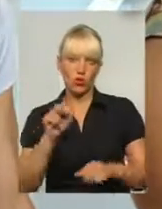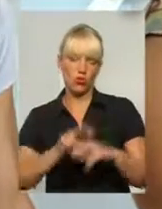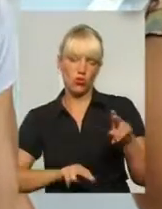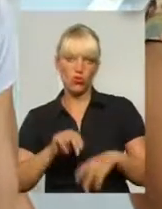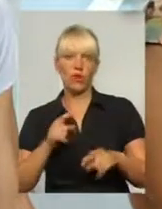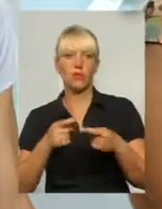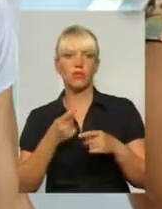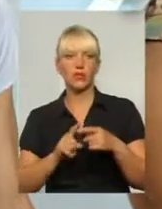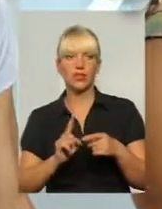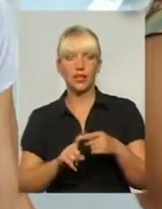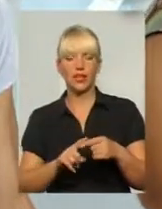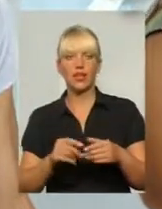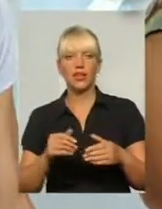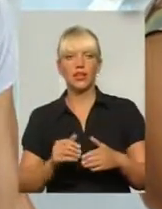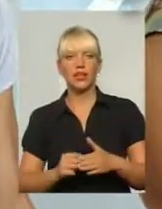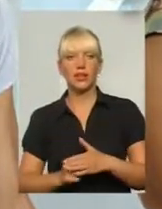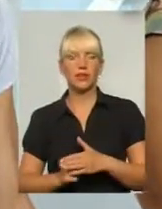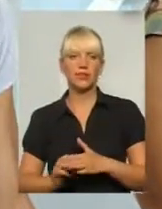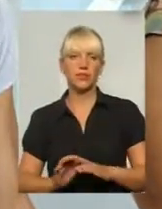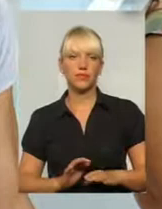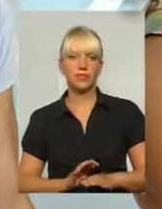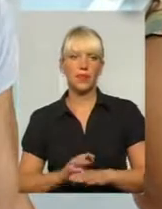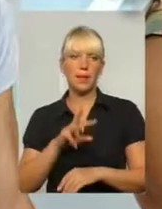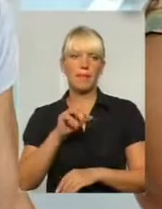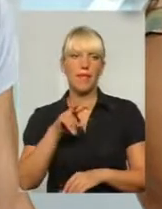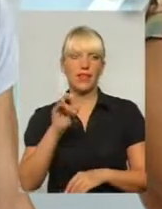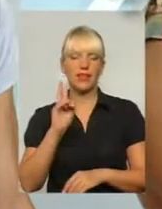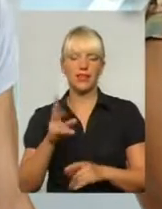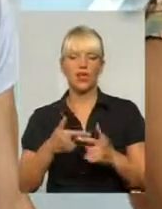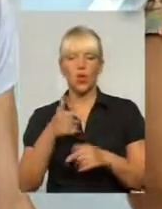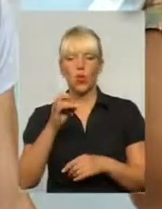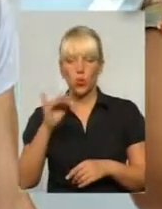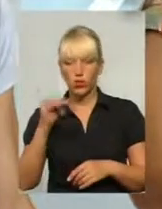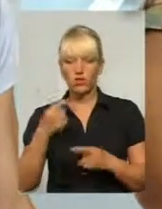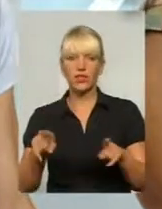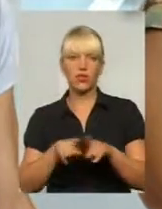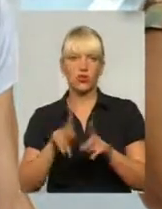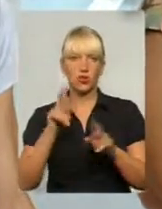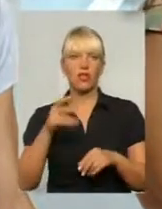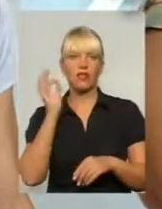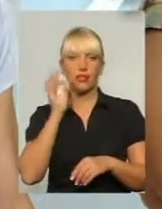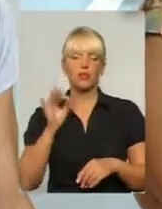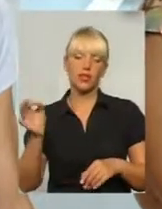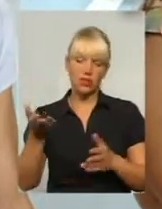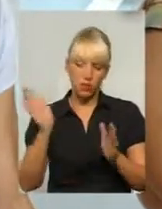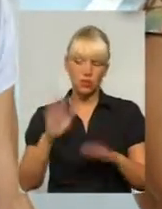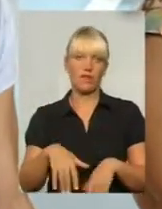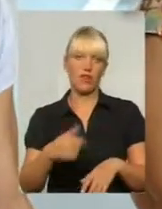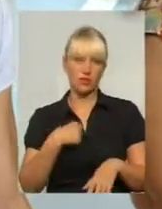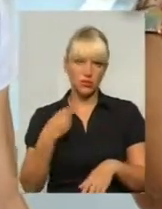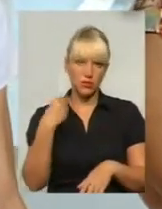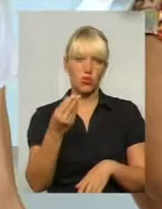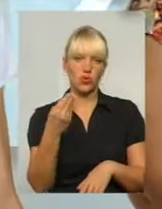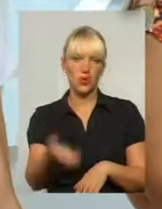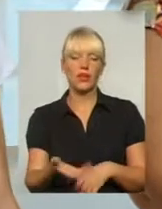ставлення Кмельника. Гурський, я не пам'ятаю цю людину, ну він не може, теж знав. Німці приїхали, кажуть, ну давайте, ми дамо гроші, давайте